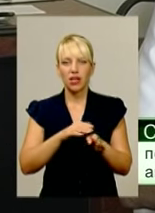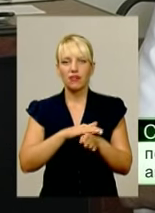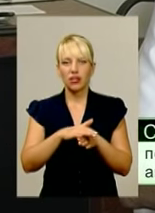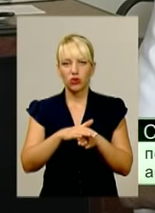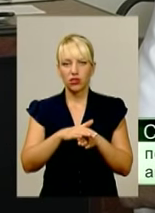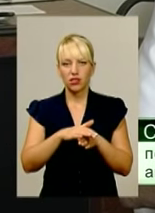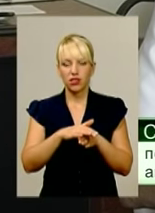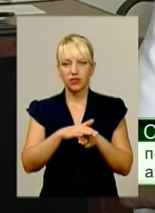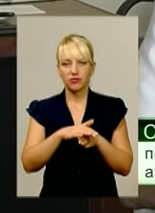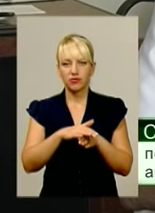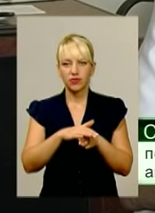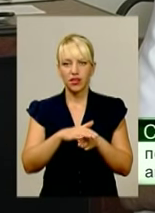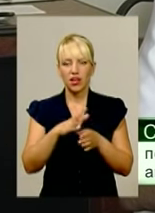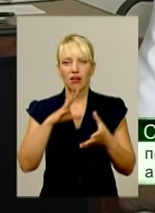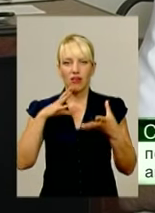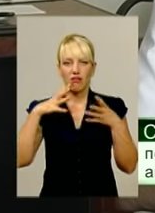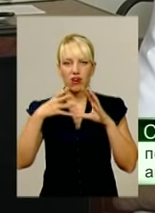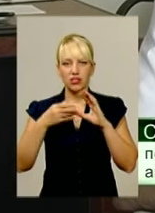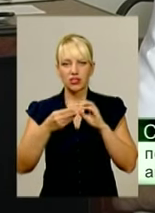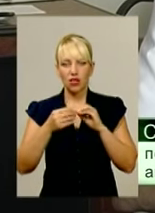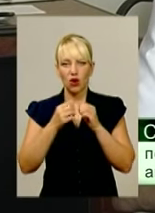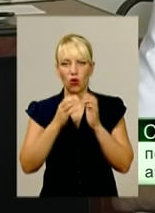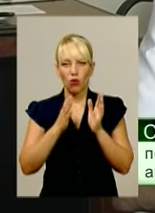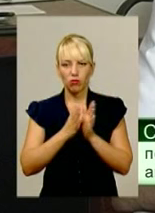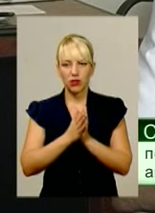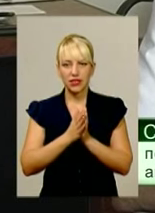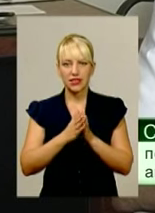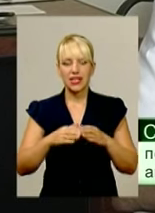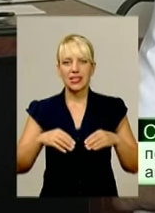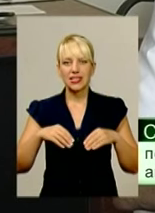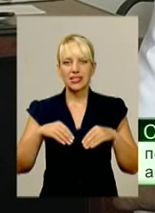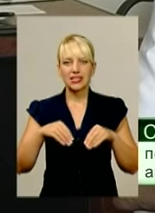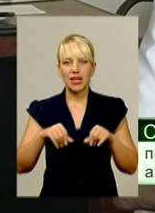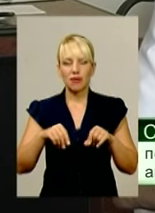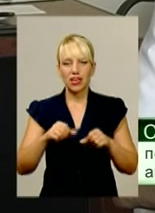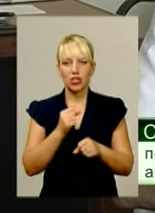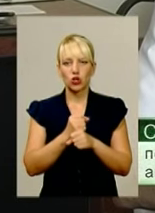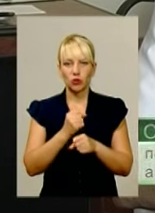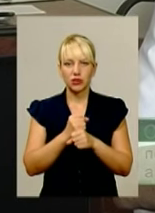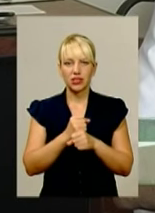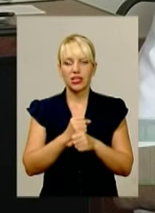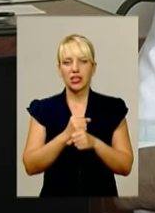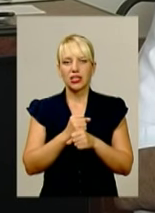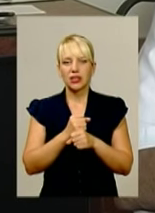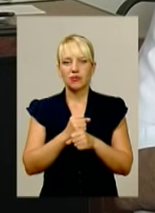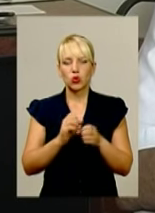весь комплекс поземляних робіт, інженерні споруди, труби